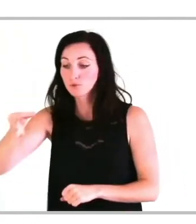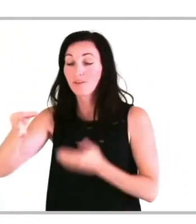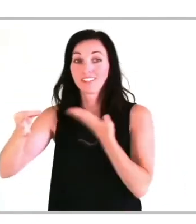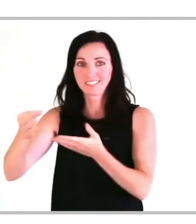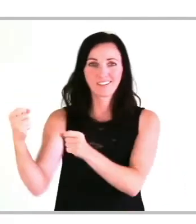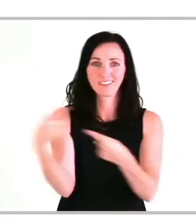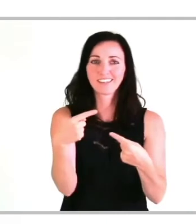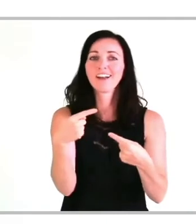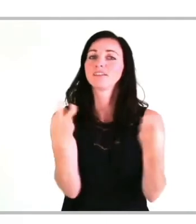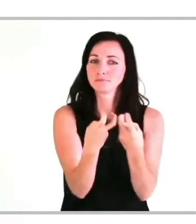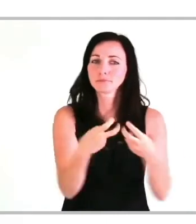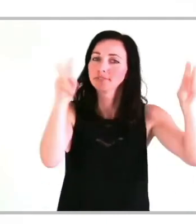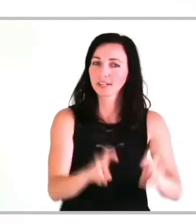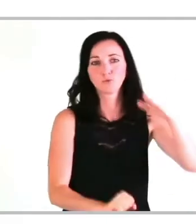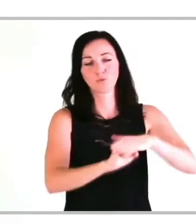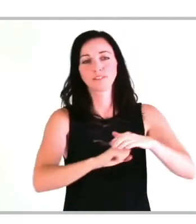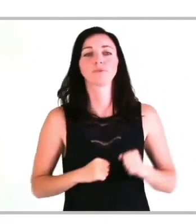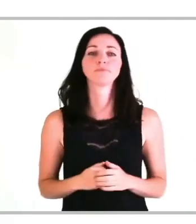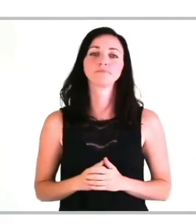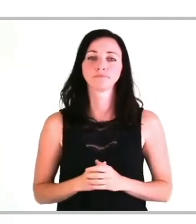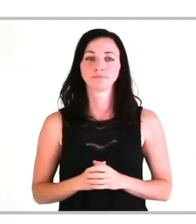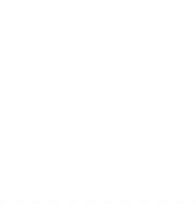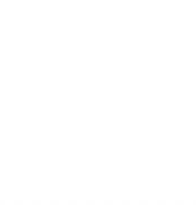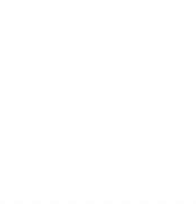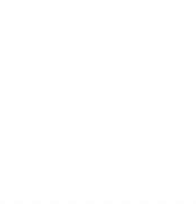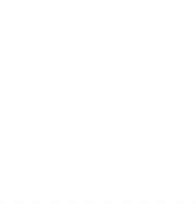'emploi est égal ou supérieur à 3%.